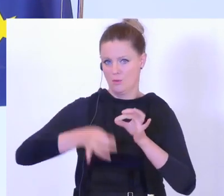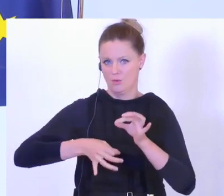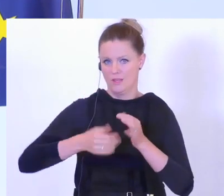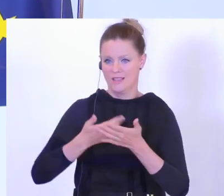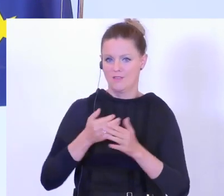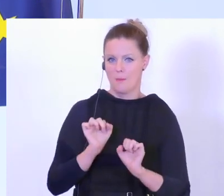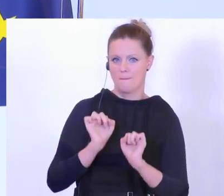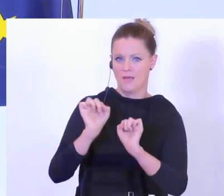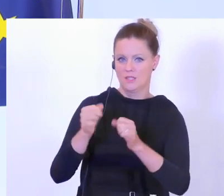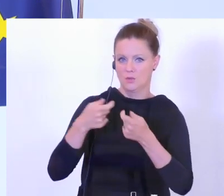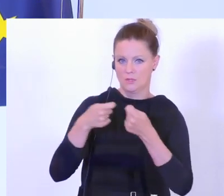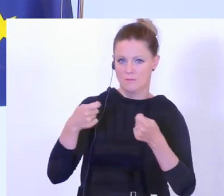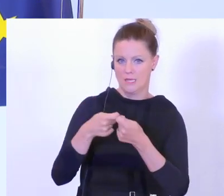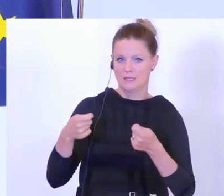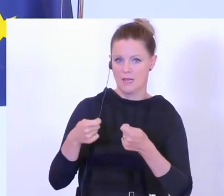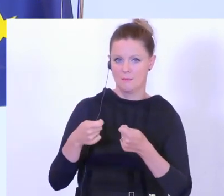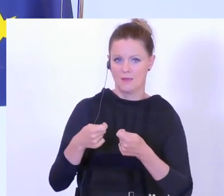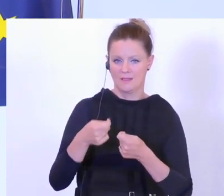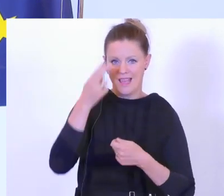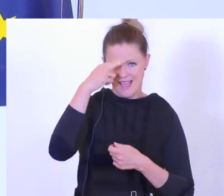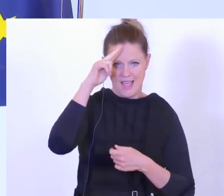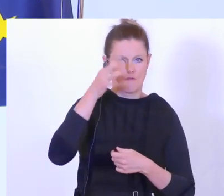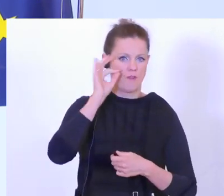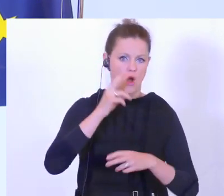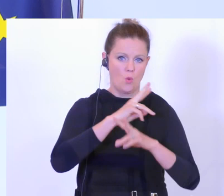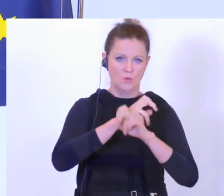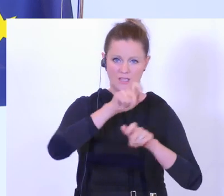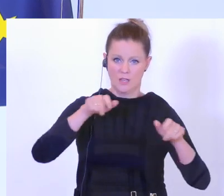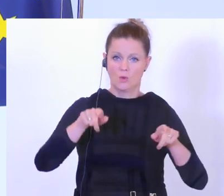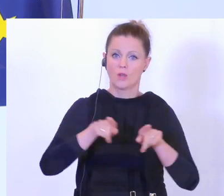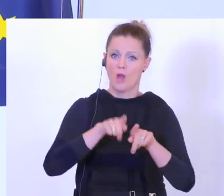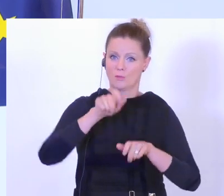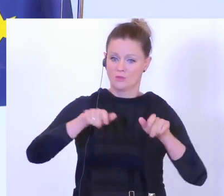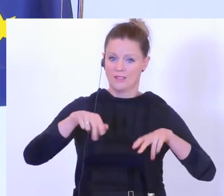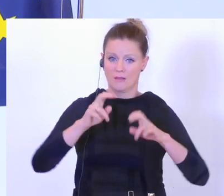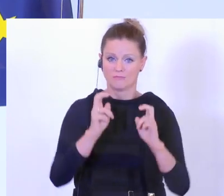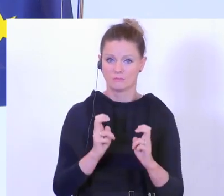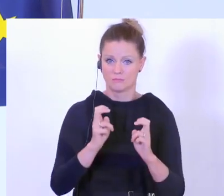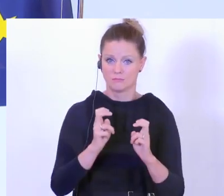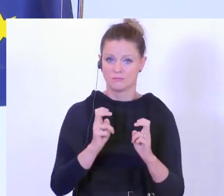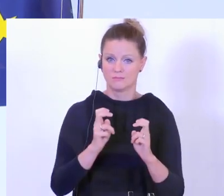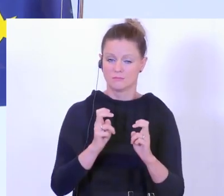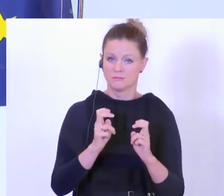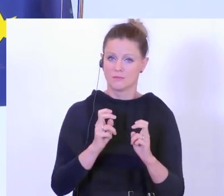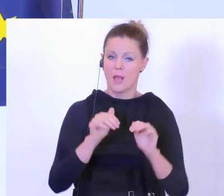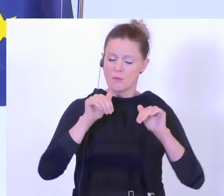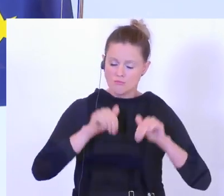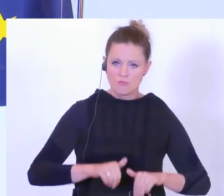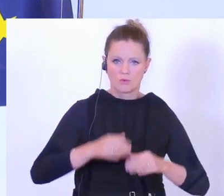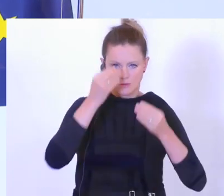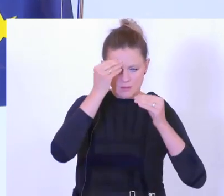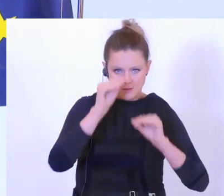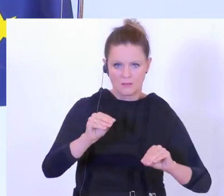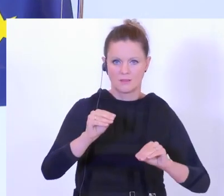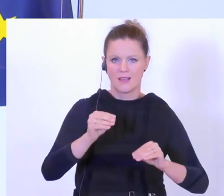durch Präventionsmaßnahmen wirklich Herrn und Frau Österreicher und die Menschen, die hier leben, immer wieder darauf aufmerksam